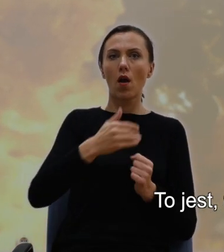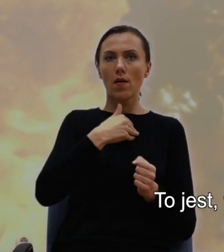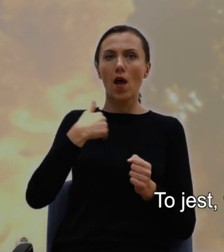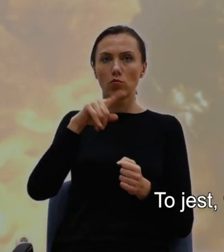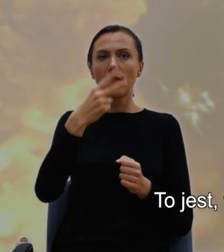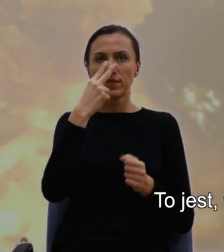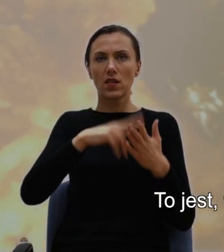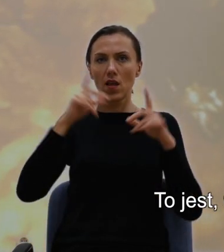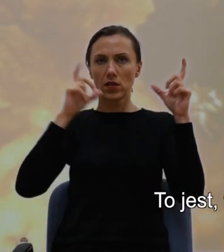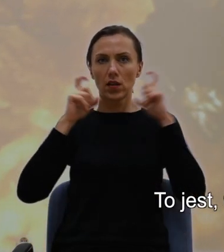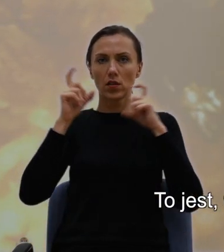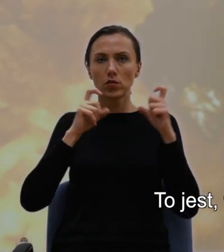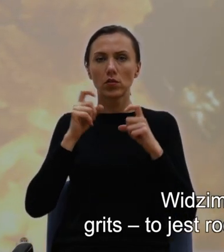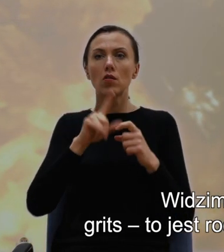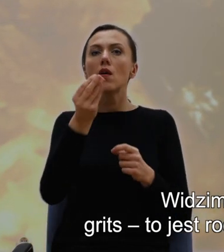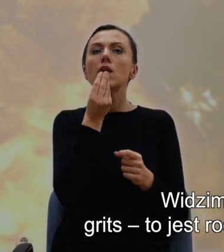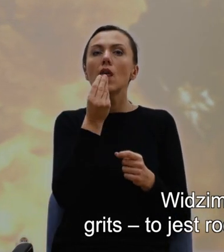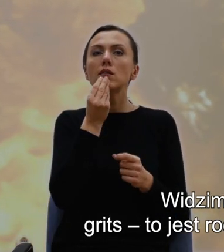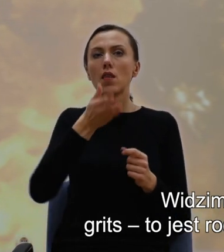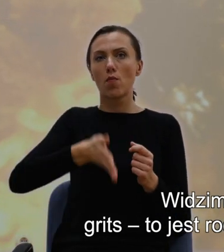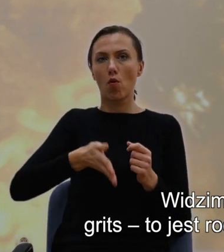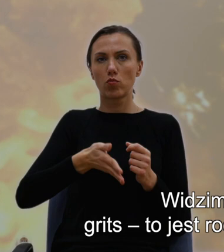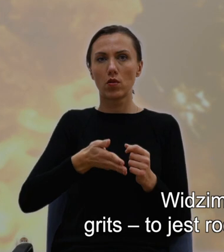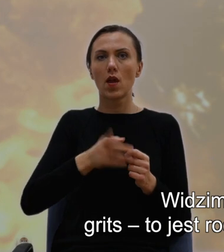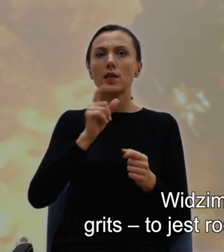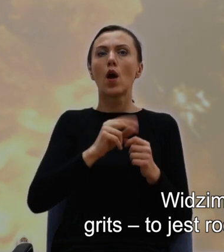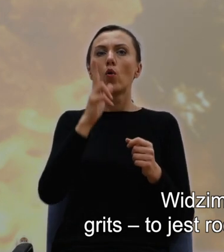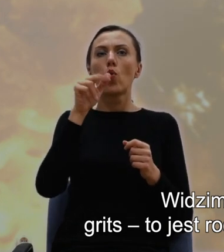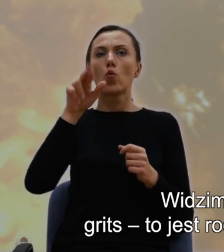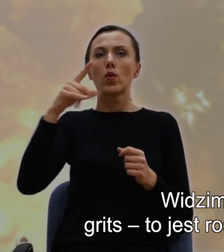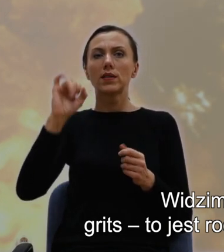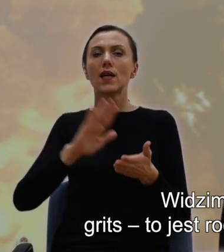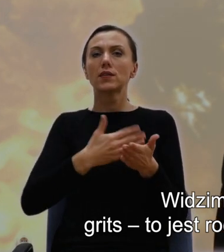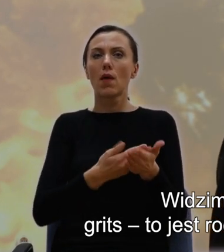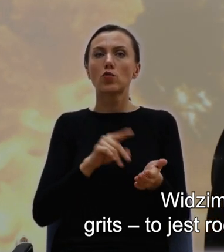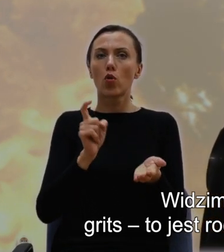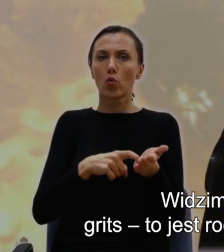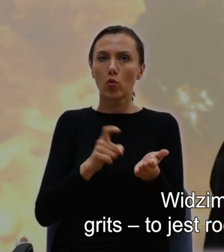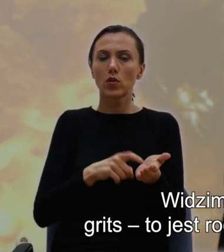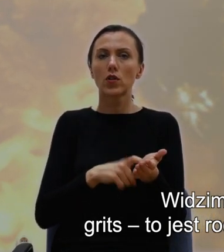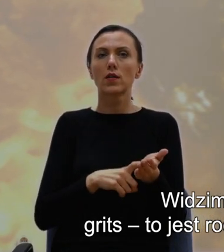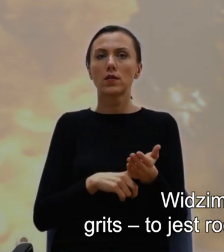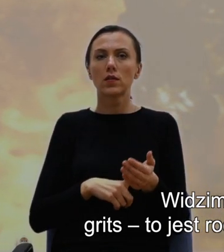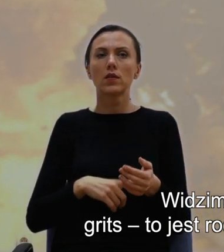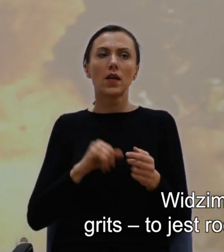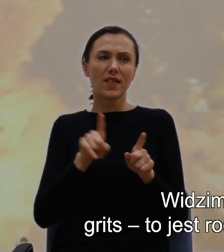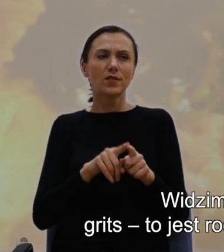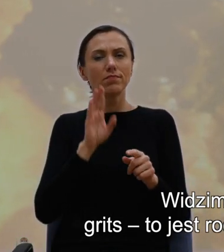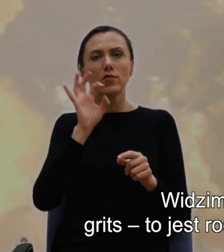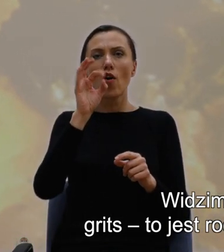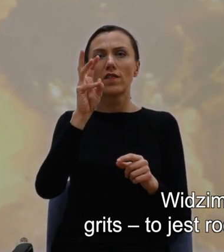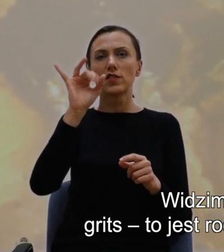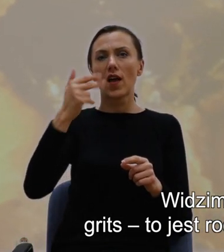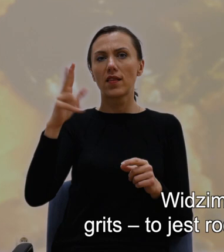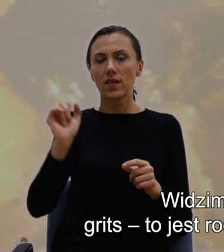prezentacji, typowe danie południowe. Widzimy kukurydzę, smażonego kurczaka, grits, to jest rodzaj owsianki oraz colored